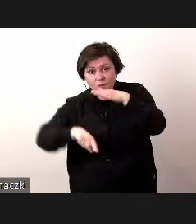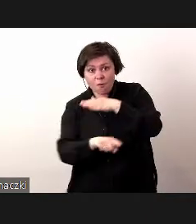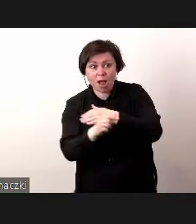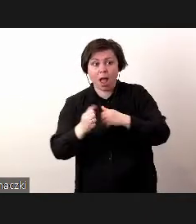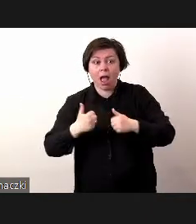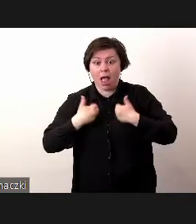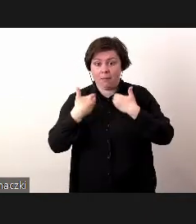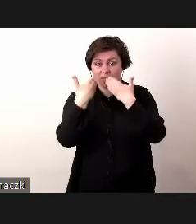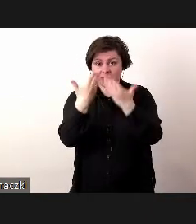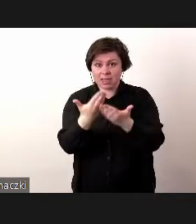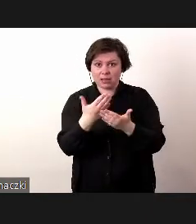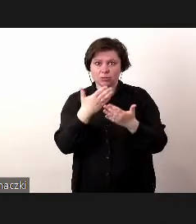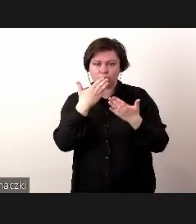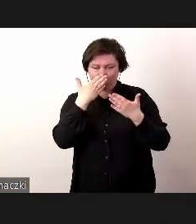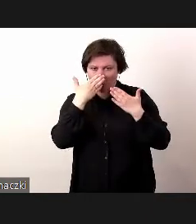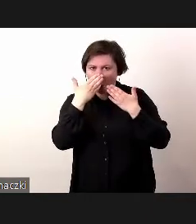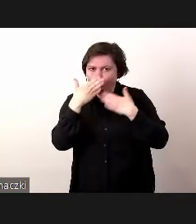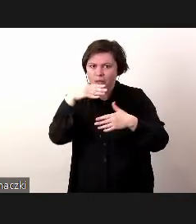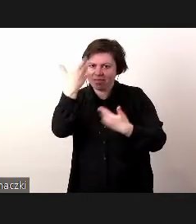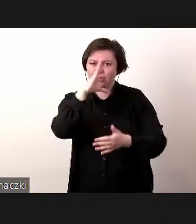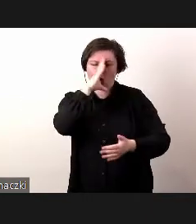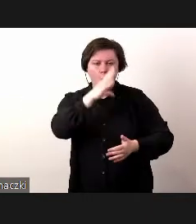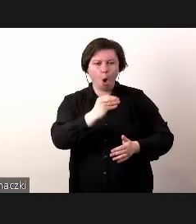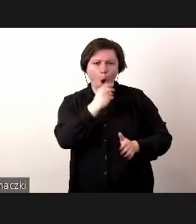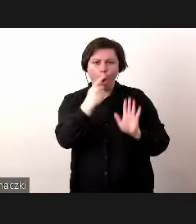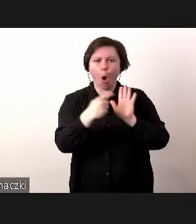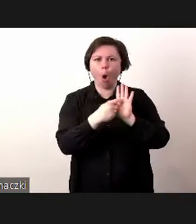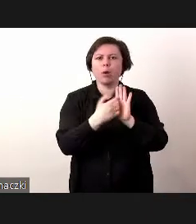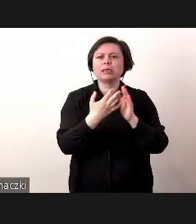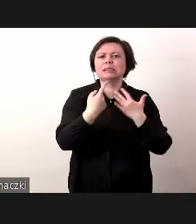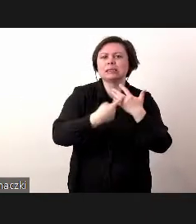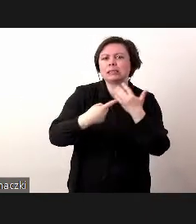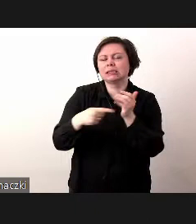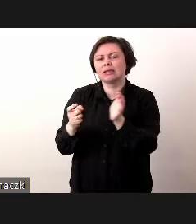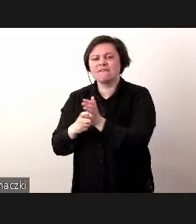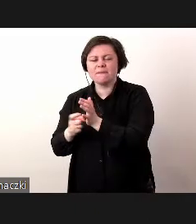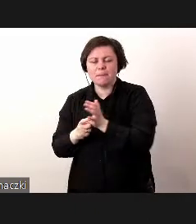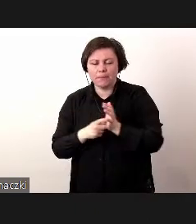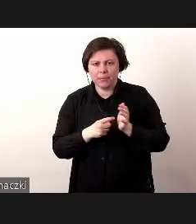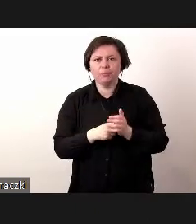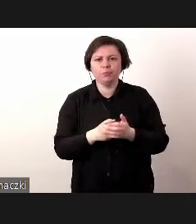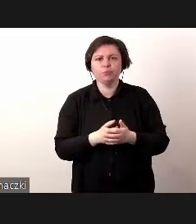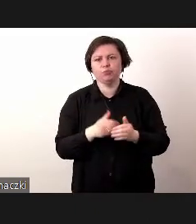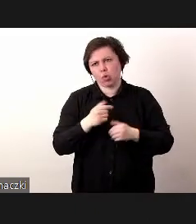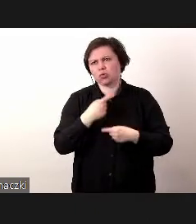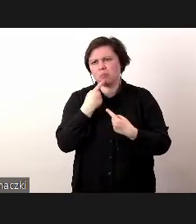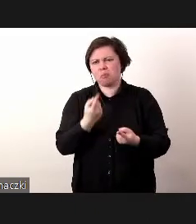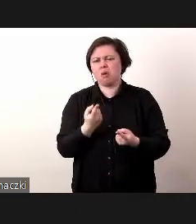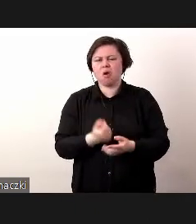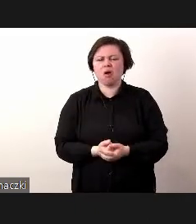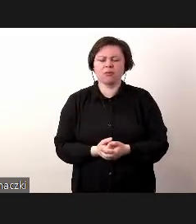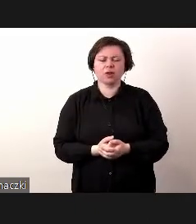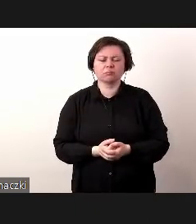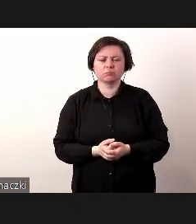Państwu skalę, powiedzmy ilości takich wymagań, no to mówimy o